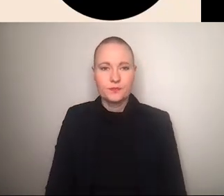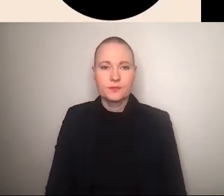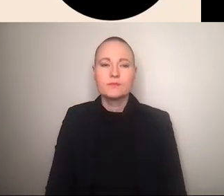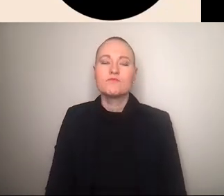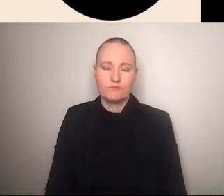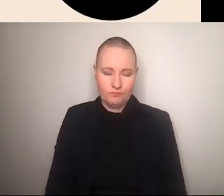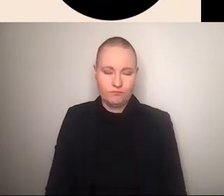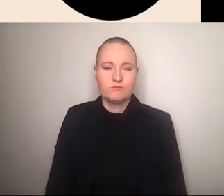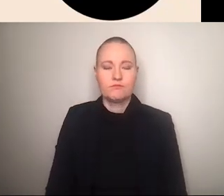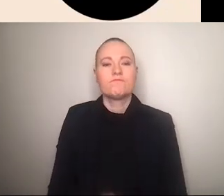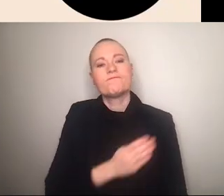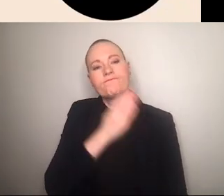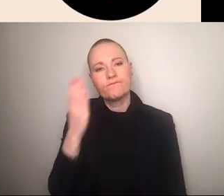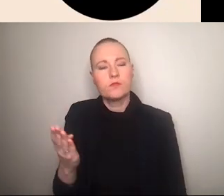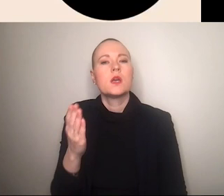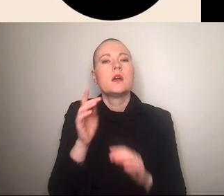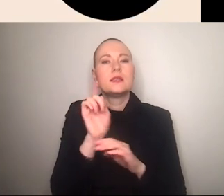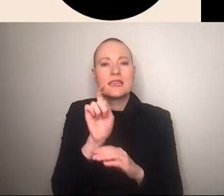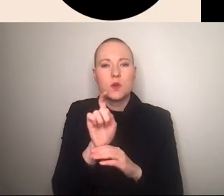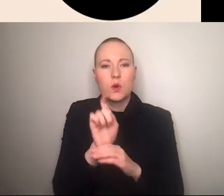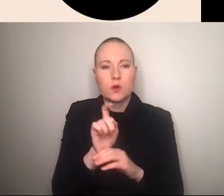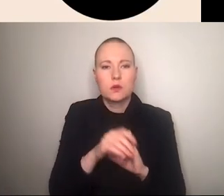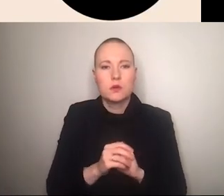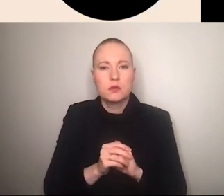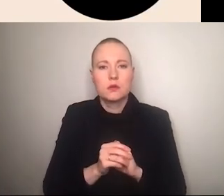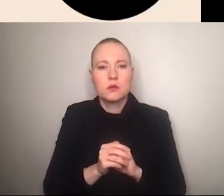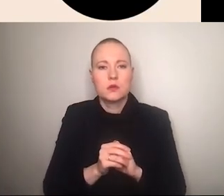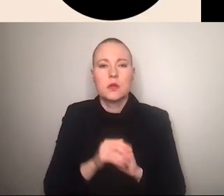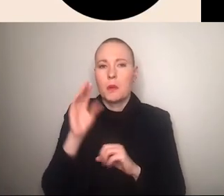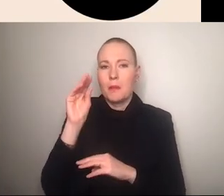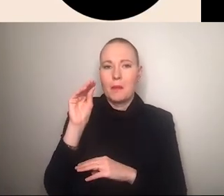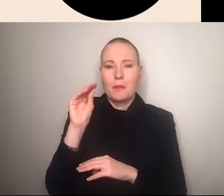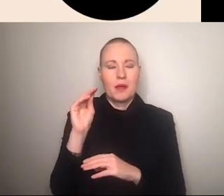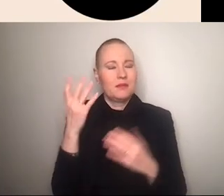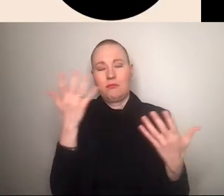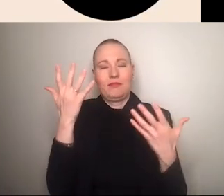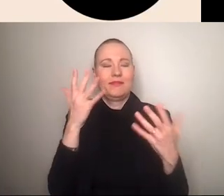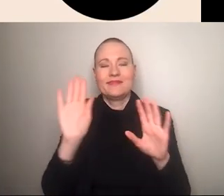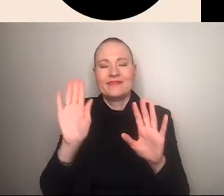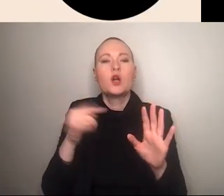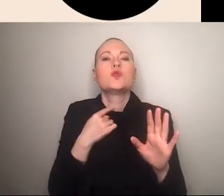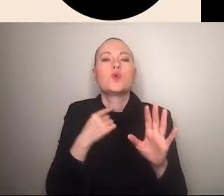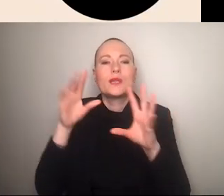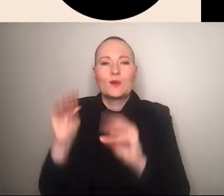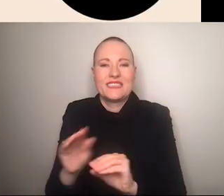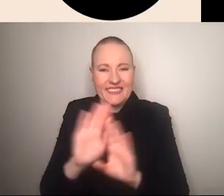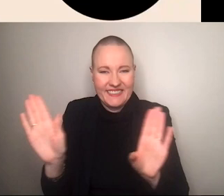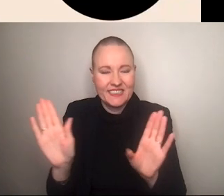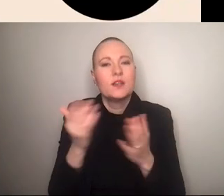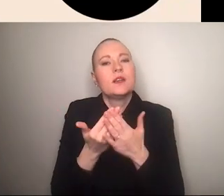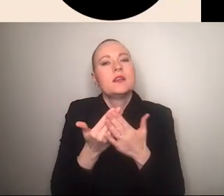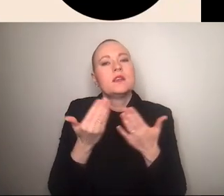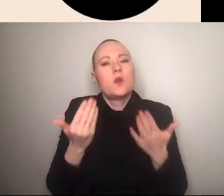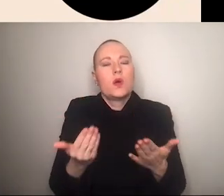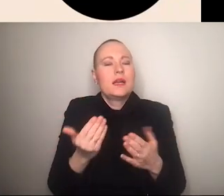genau und auf der anderen seite haben wir tiktor ja es ist keine lust nochmal die den ton aus bei tik tok ist